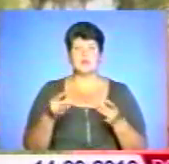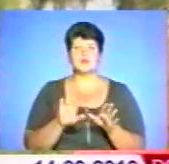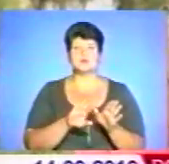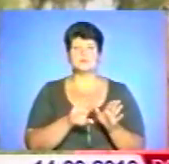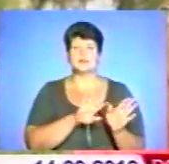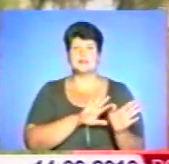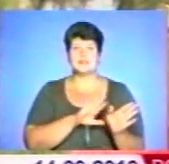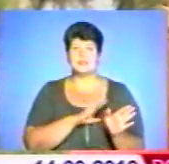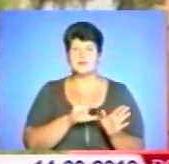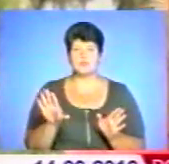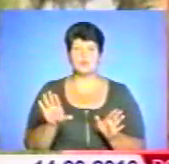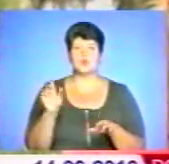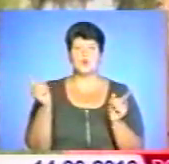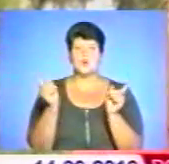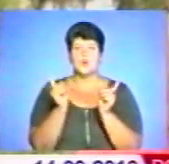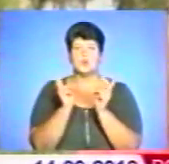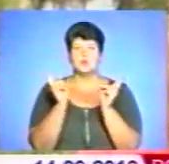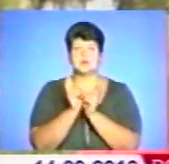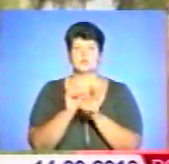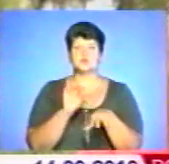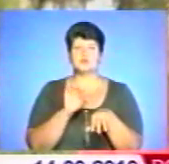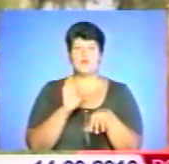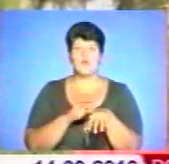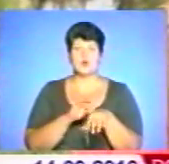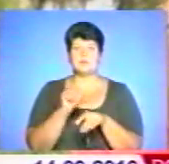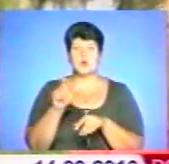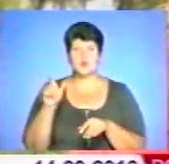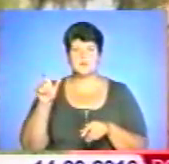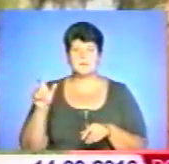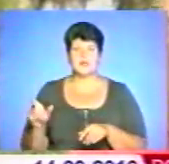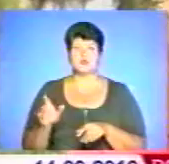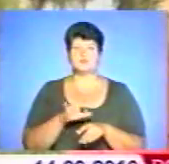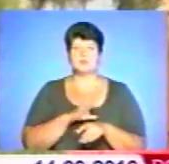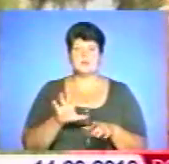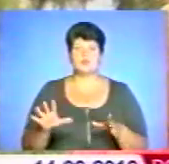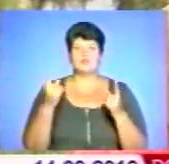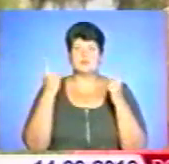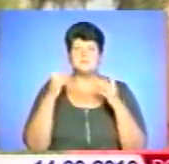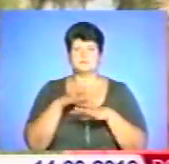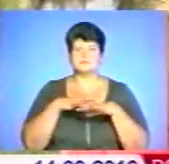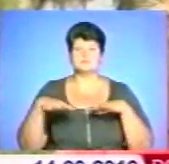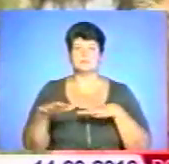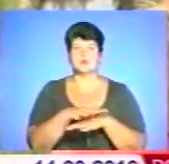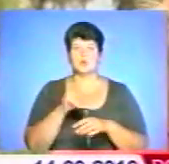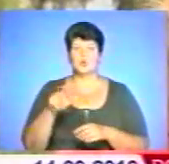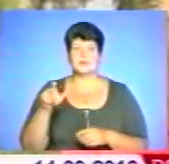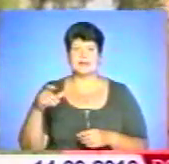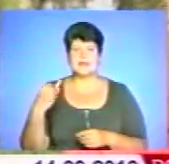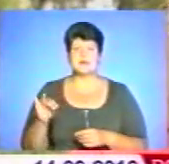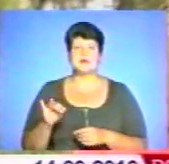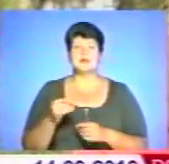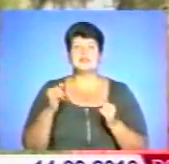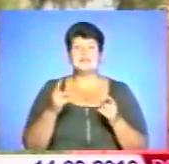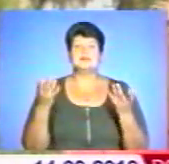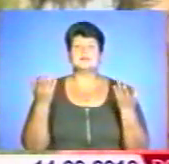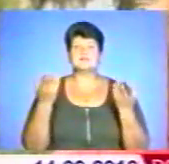контакту з хворими людьми, уникати взагалі великого скупчення людей, і, звичайно,